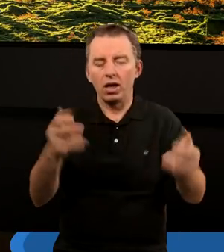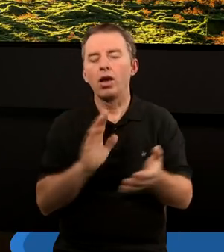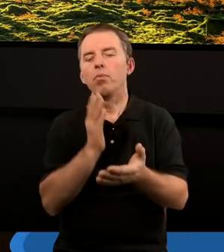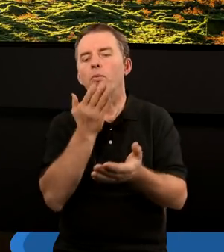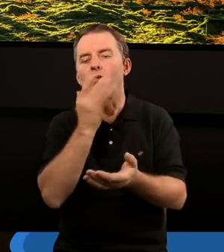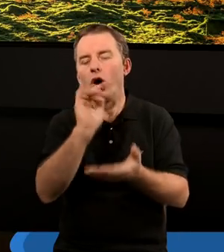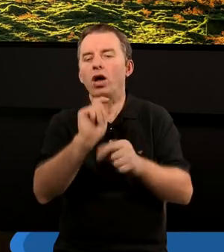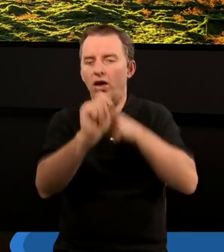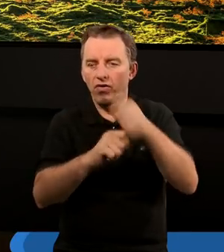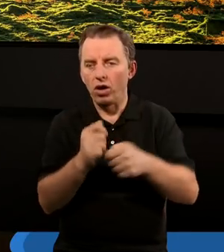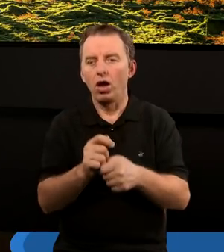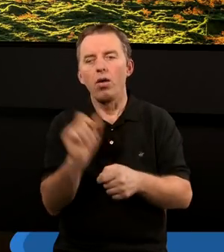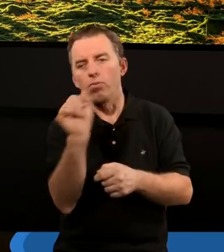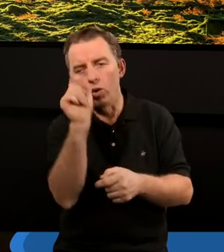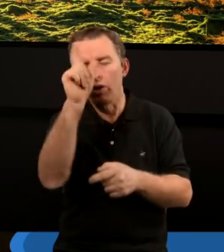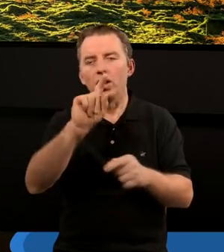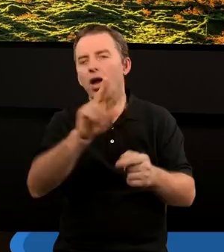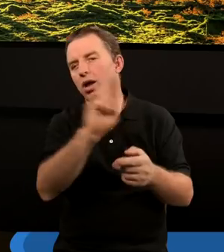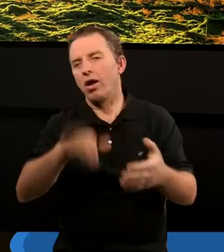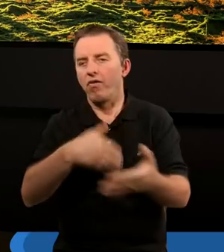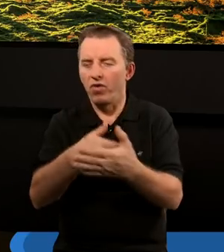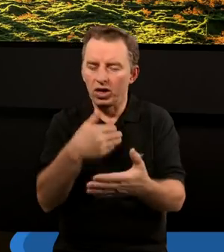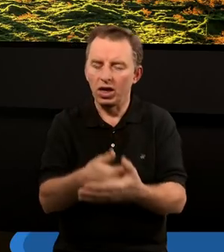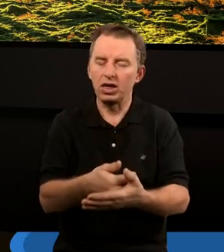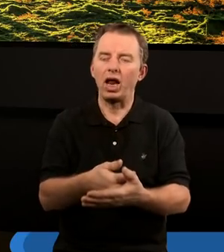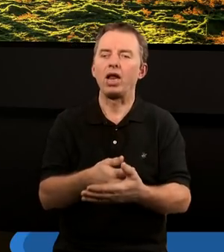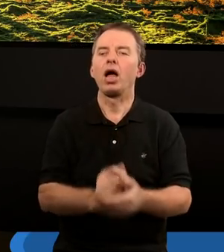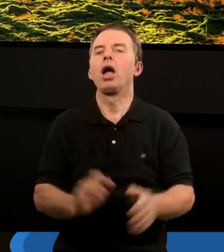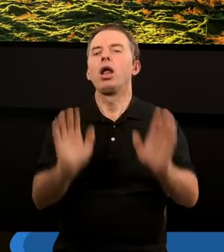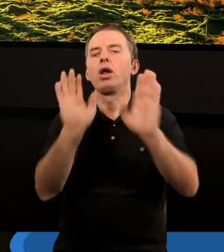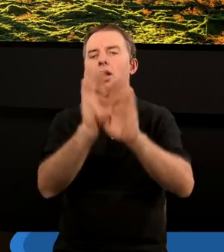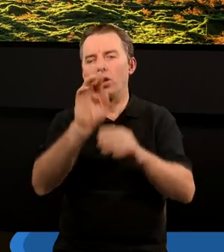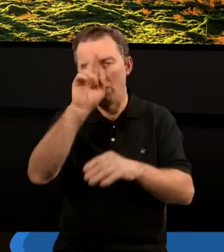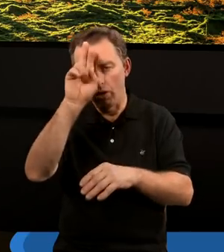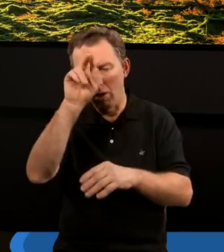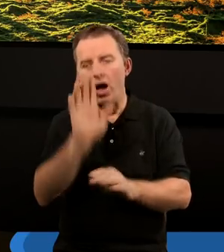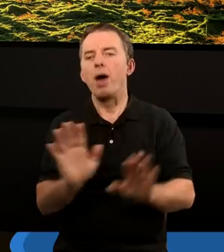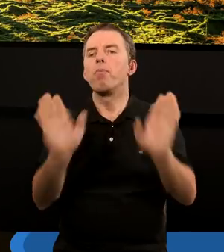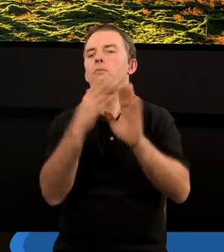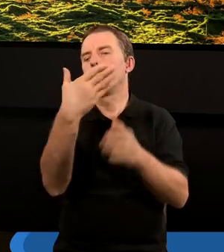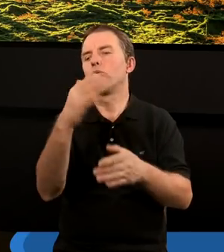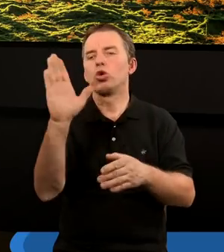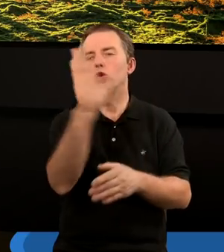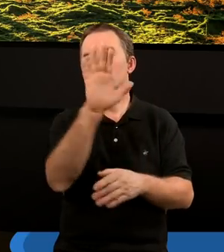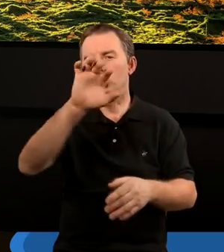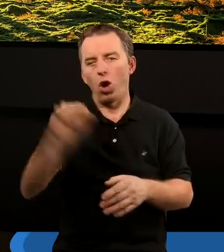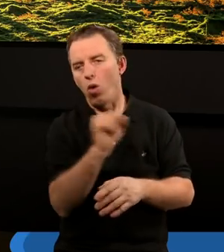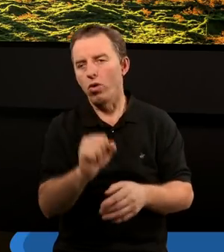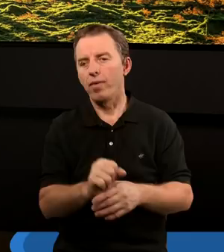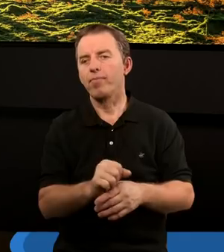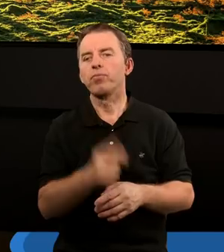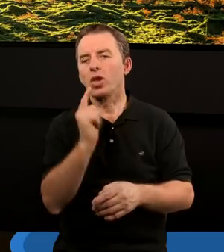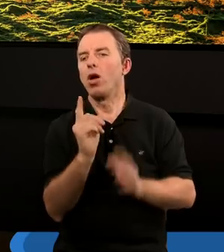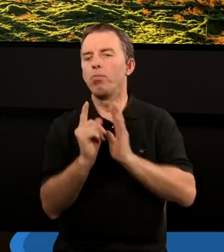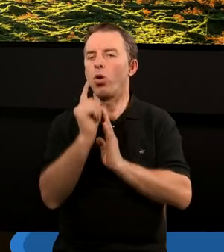religijnych, wywodzenia się z określonego wyznania, nabożeństwo to słowo kojarzy się z mszą, a ta kojarzy się po